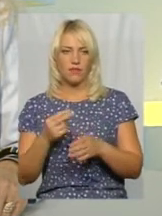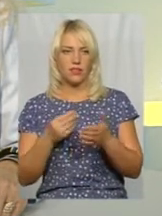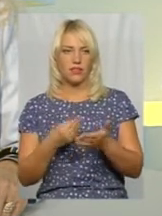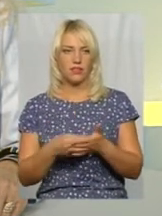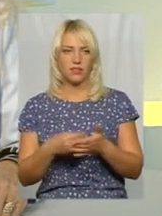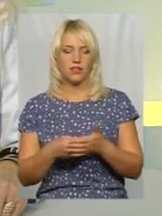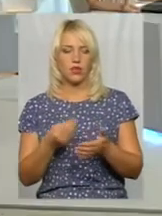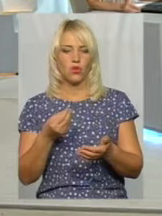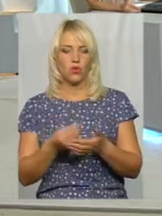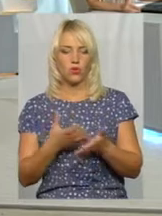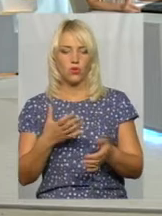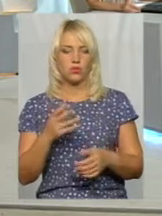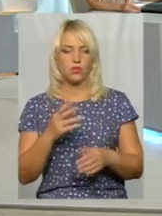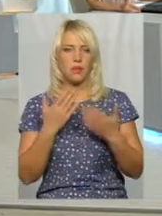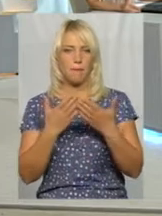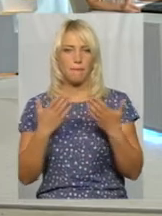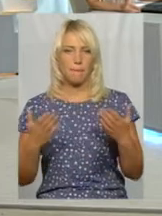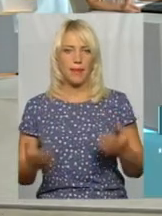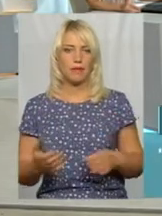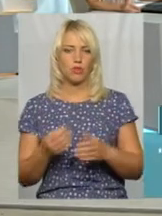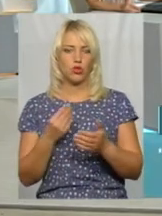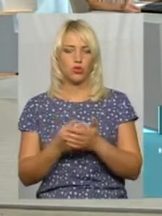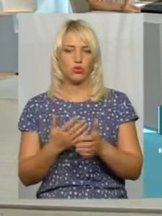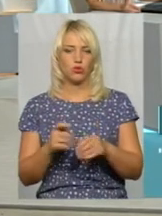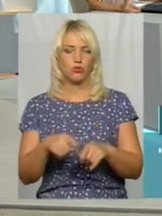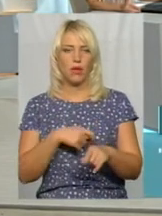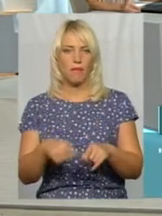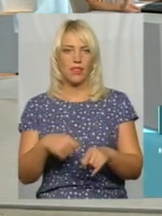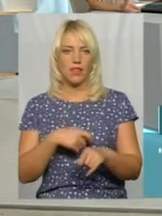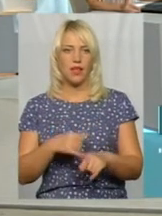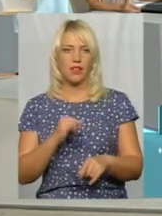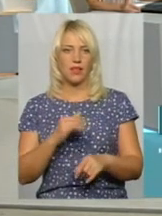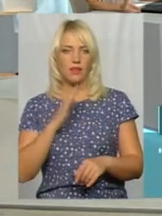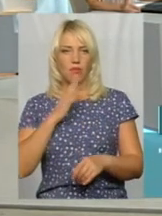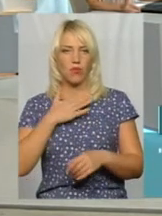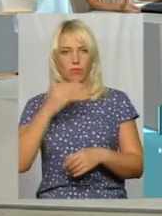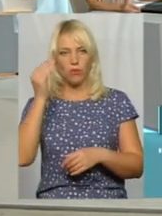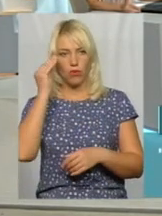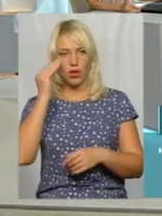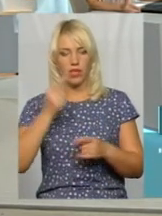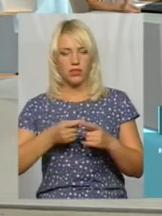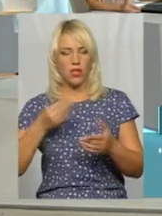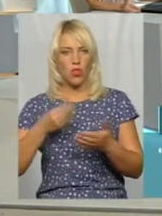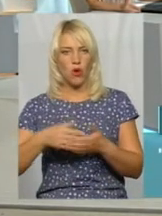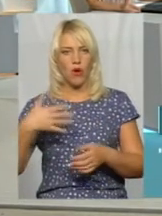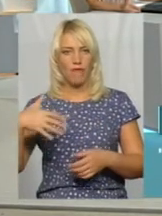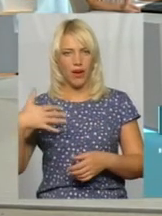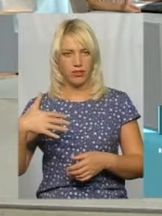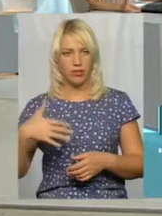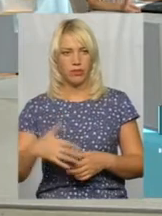Дорожчують меблі, дорожчують матеріали і, безумовно, на мій полі, достатньо дороговартісний